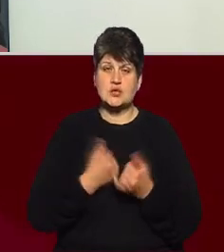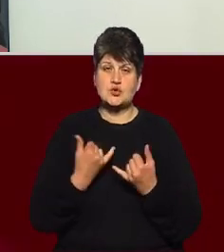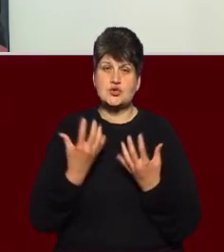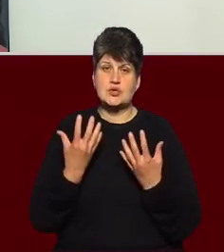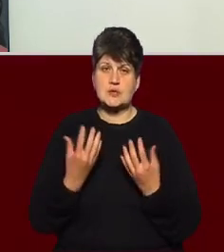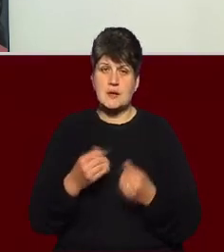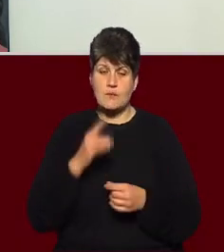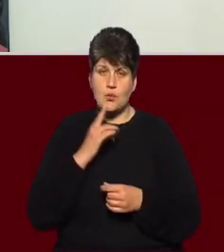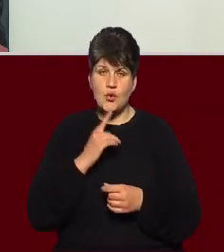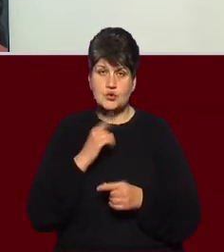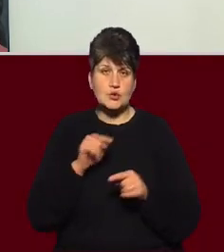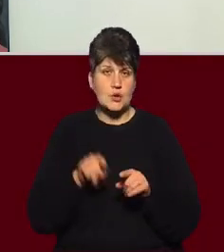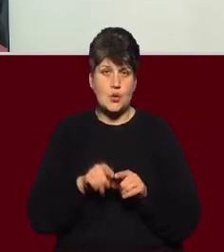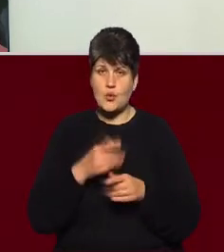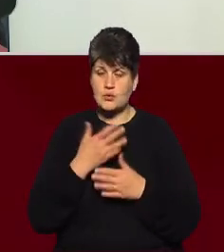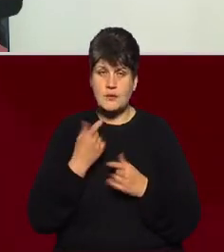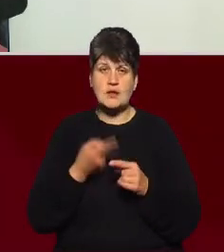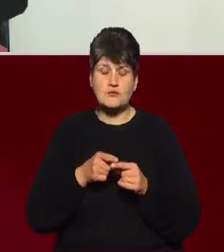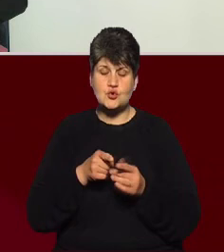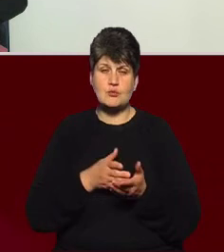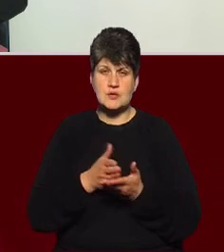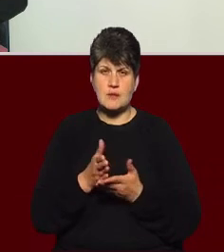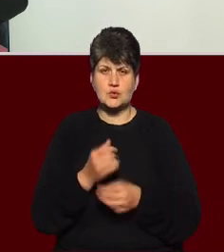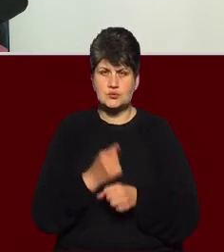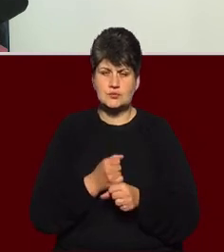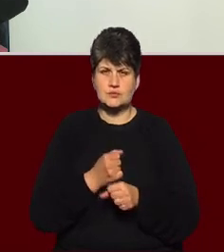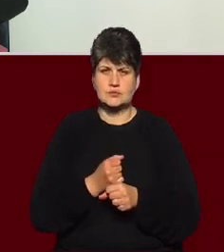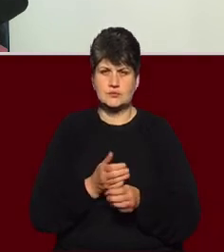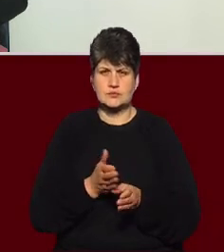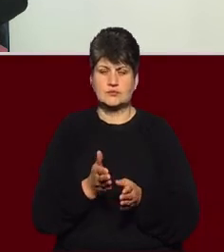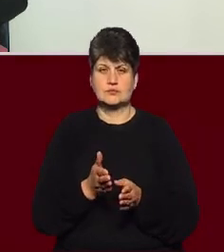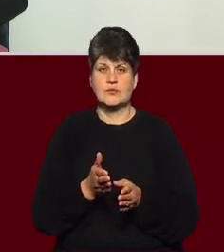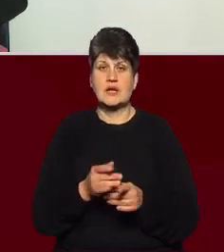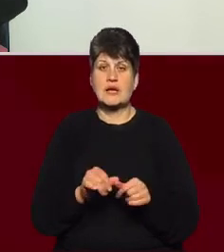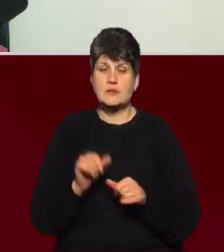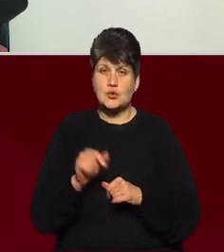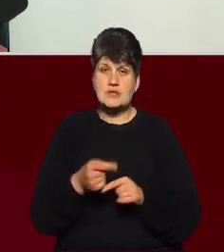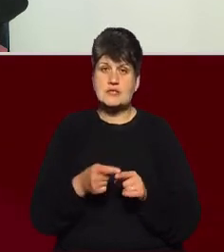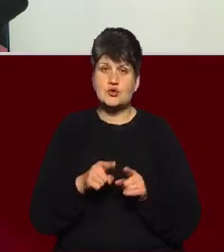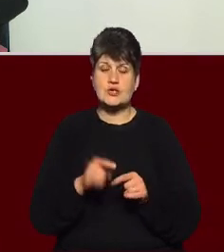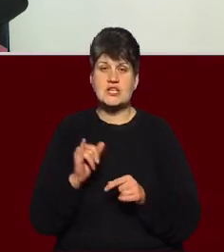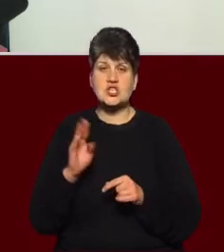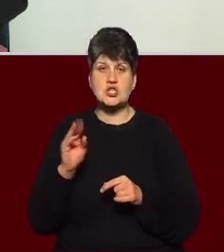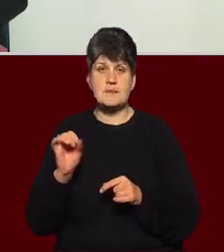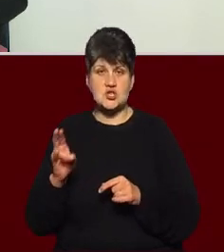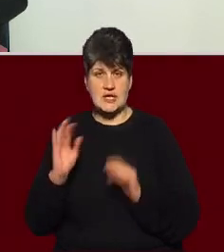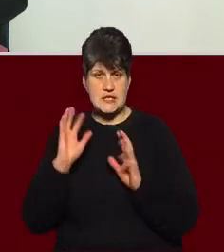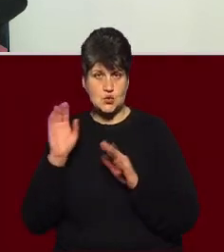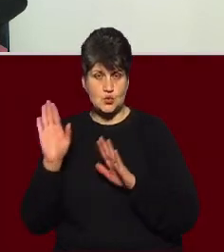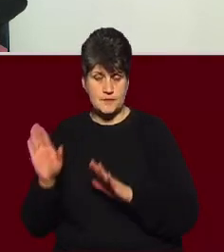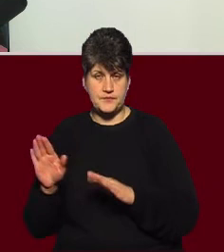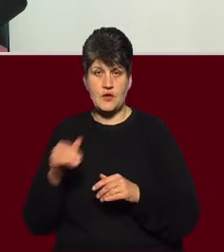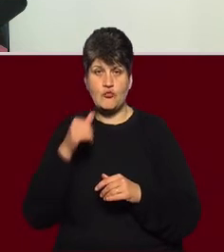нема, але в цьому напрямку ведеться дуже інтенсивна робота. Крім того, це що стосується ішемічного інсульту. Вчора ми проводили